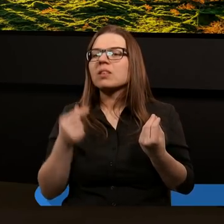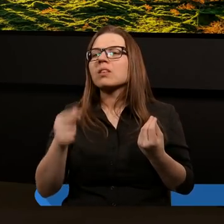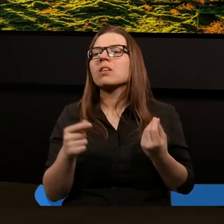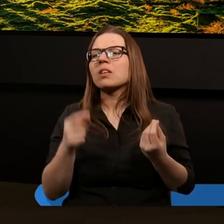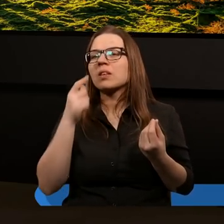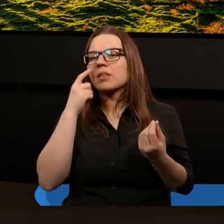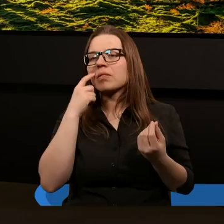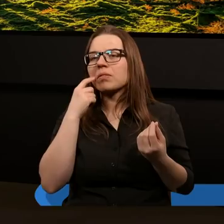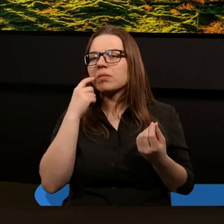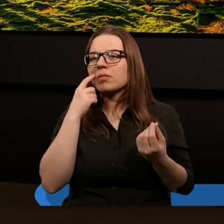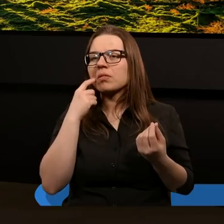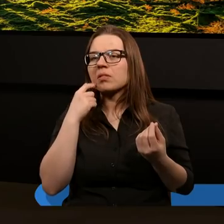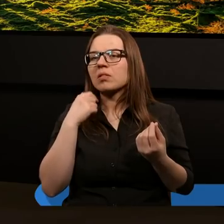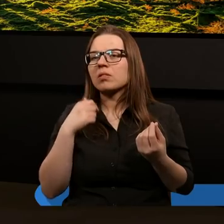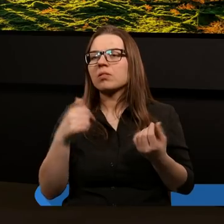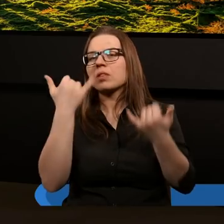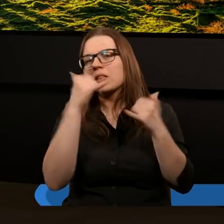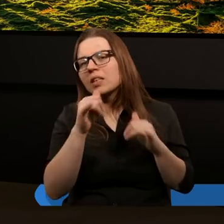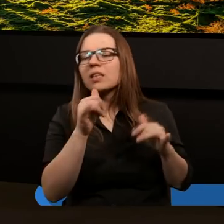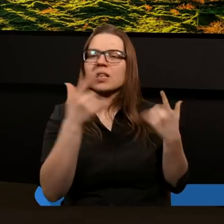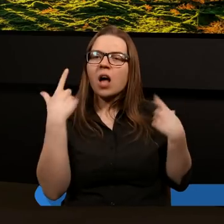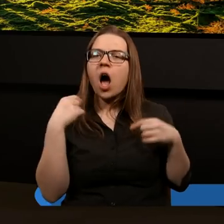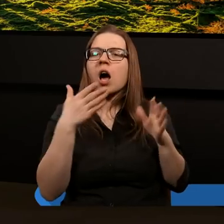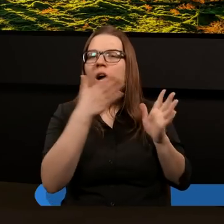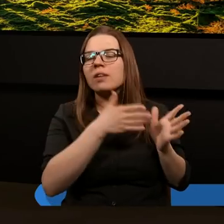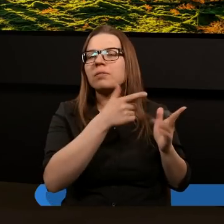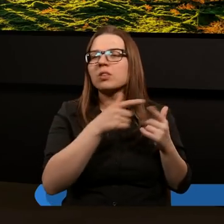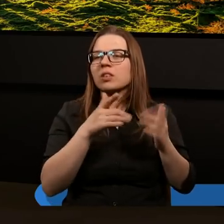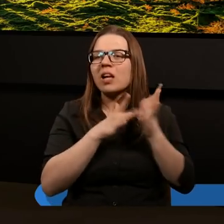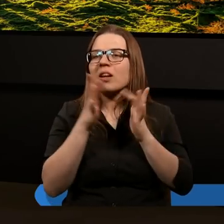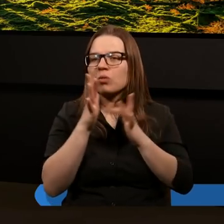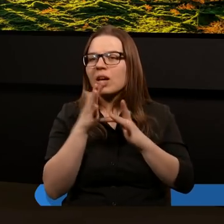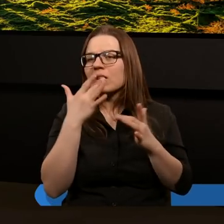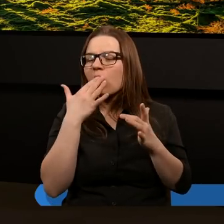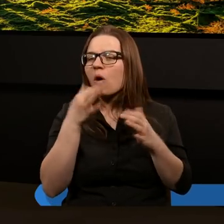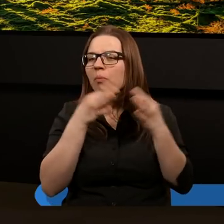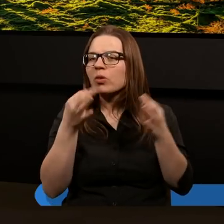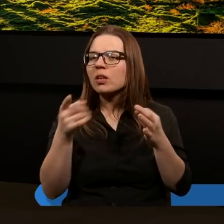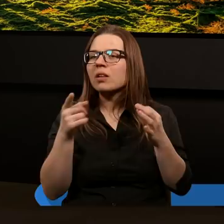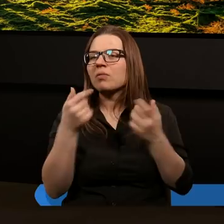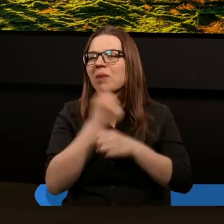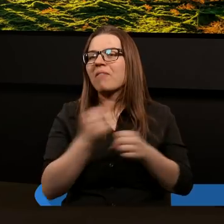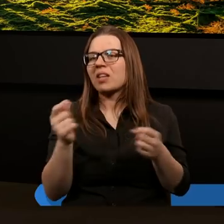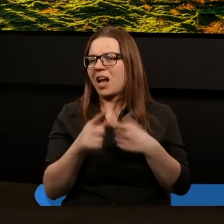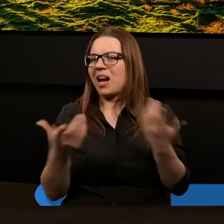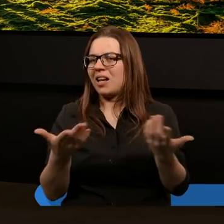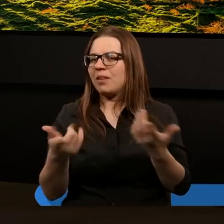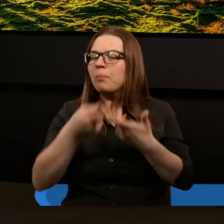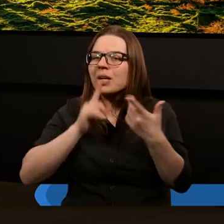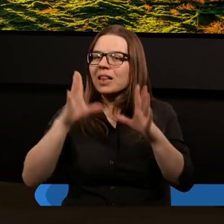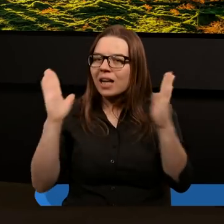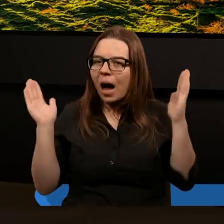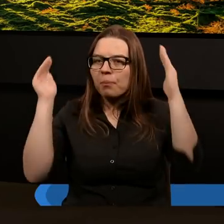Spowiedź nie przed Panem Jezusem, Chrystusem, naszym Zbawicielem, ale przed